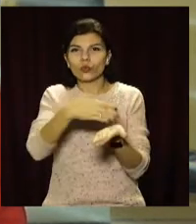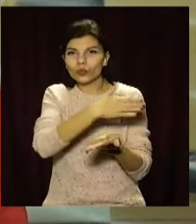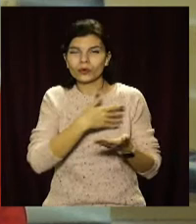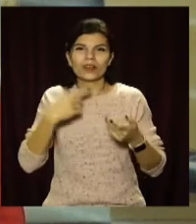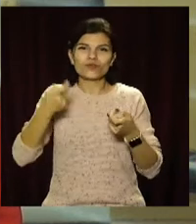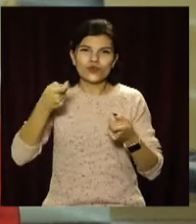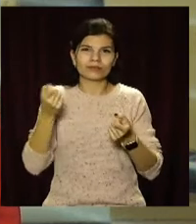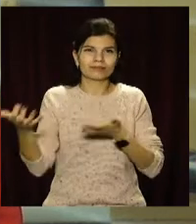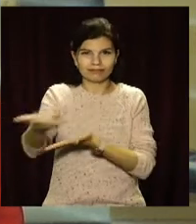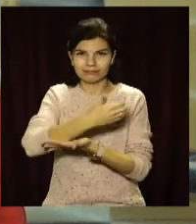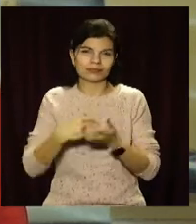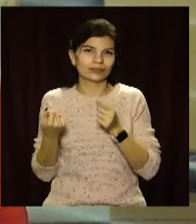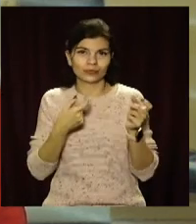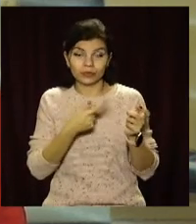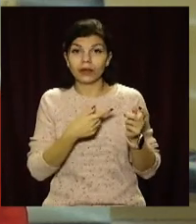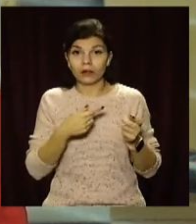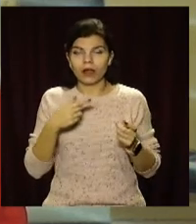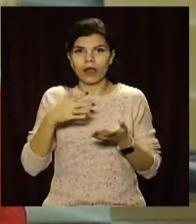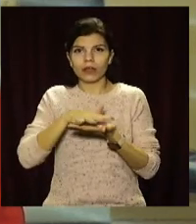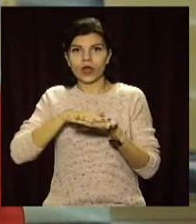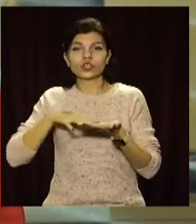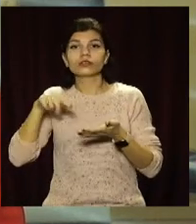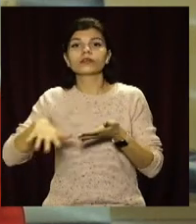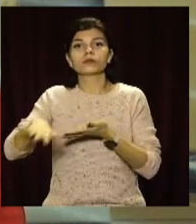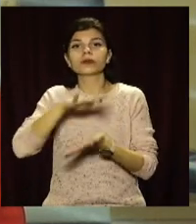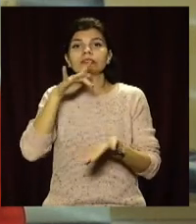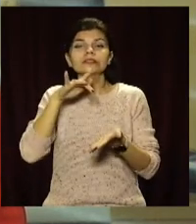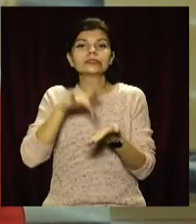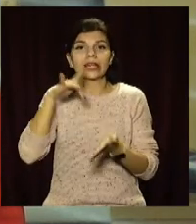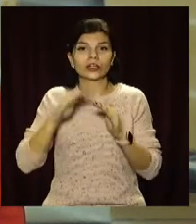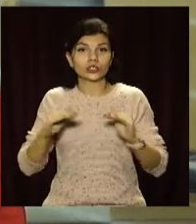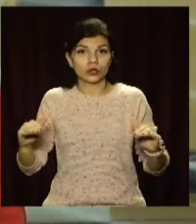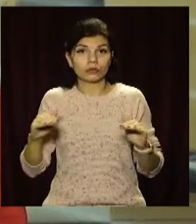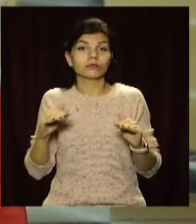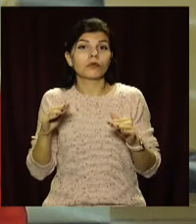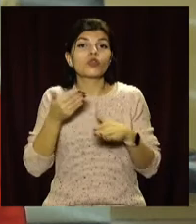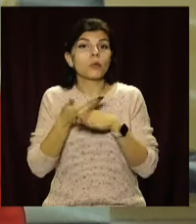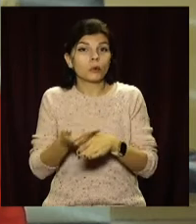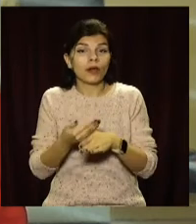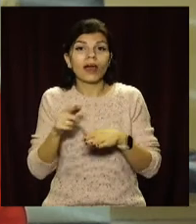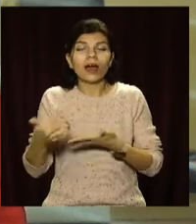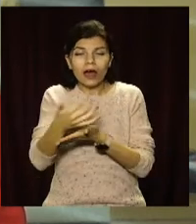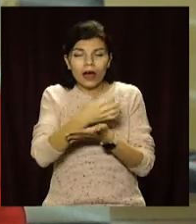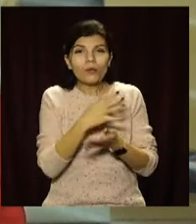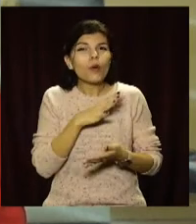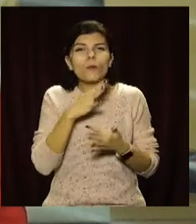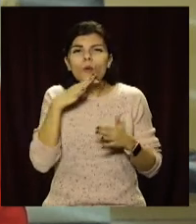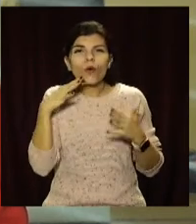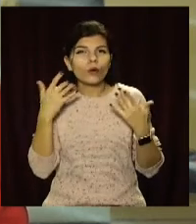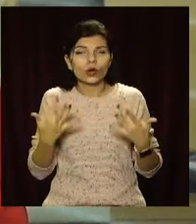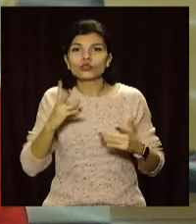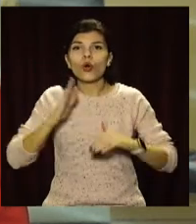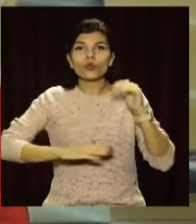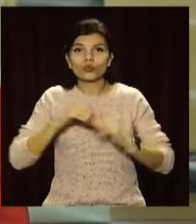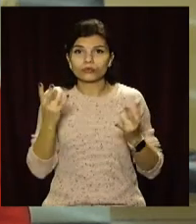Мотлуху, в майбутньому стане дитячим центром комплексної допомоги. Проте, непотребу було стільки, що робочих рук не